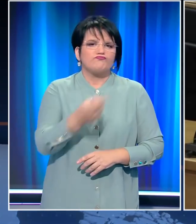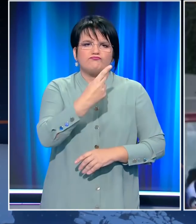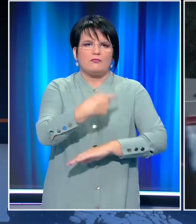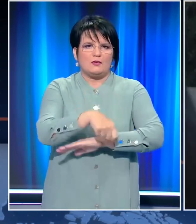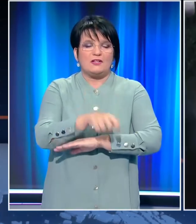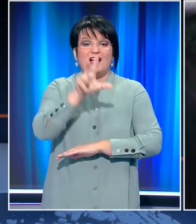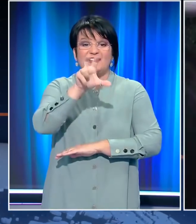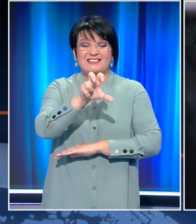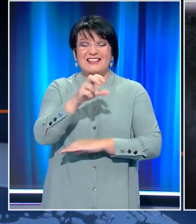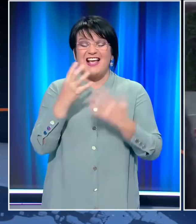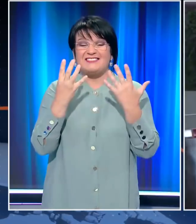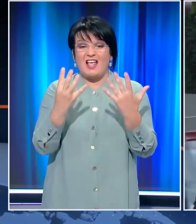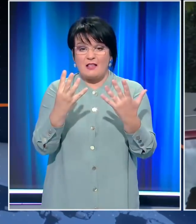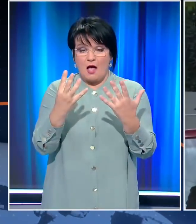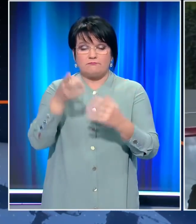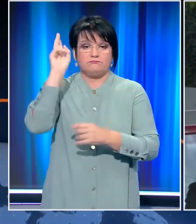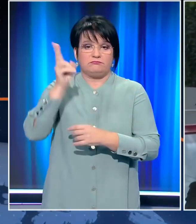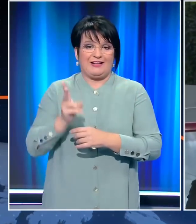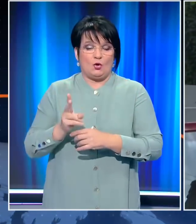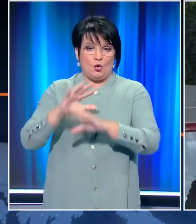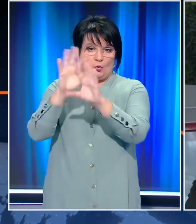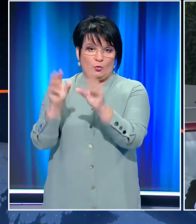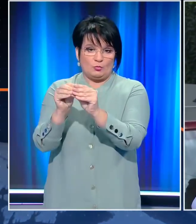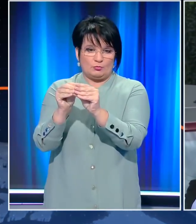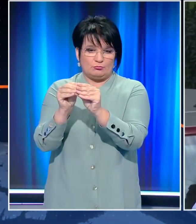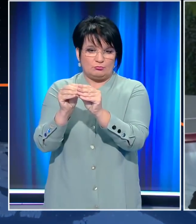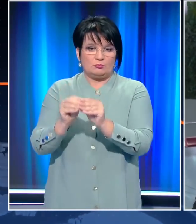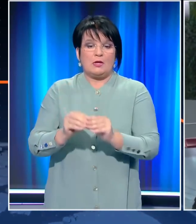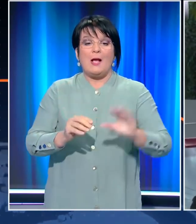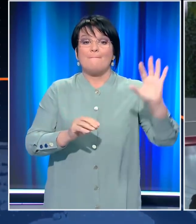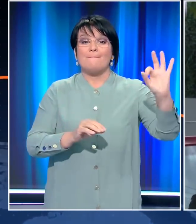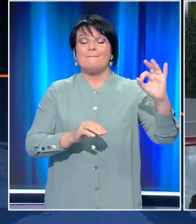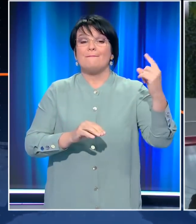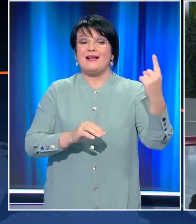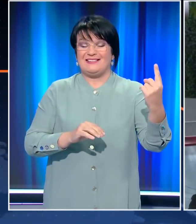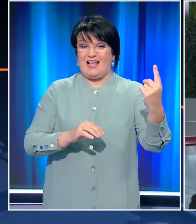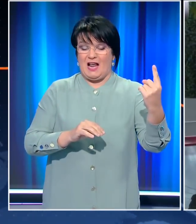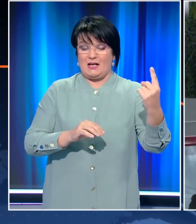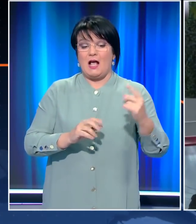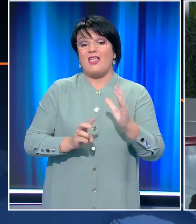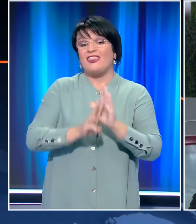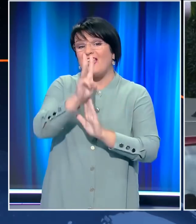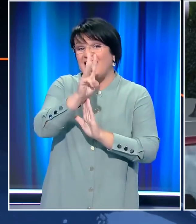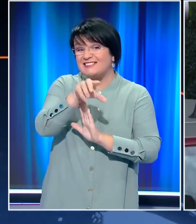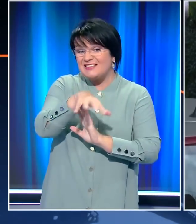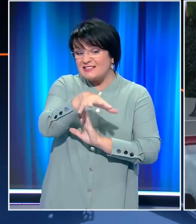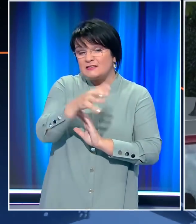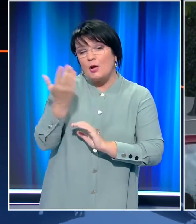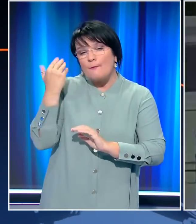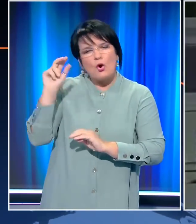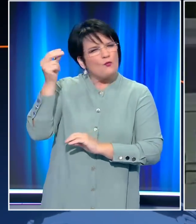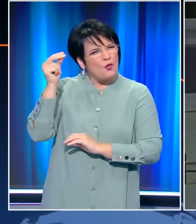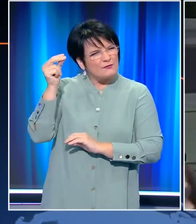39 από τους καταδικαστέντες, σε σύνολο 51, υπενθυμίζω. 13 από τους πρώην